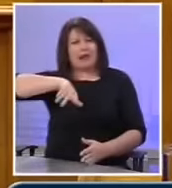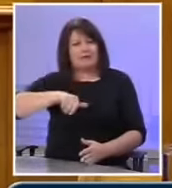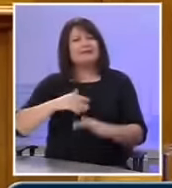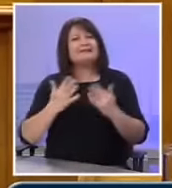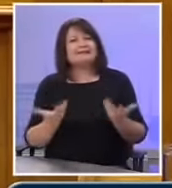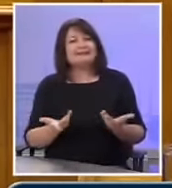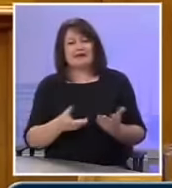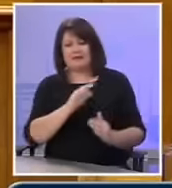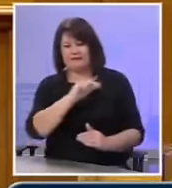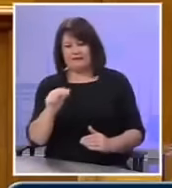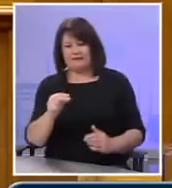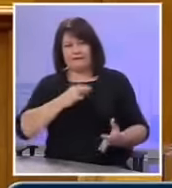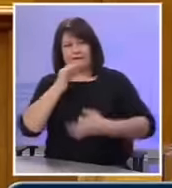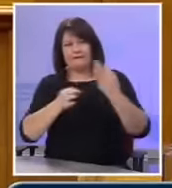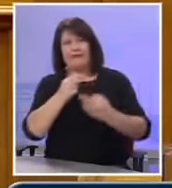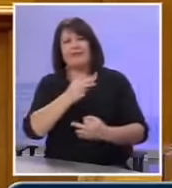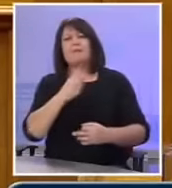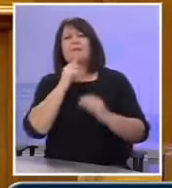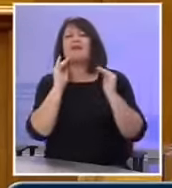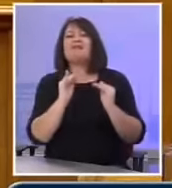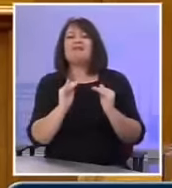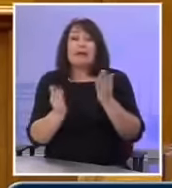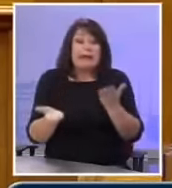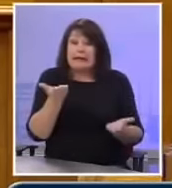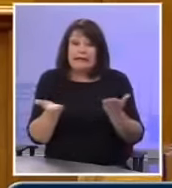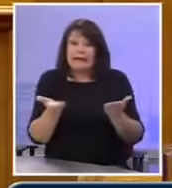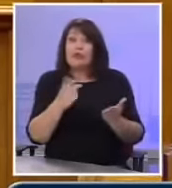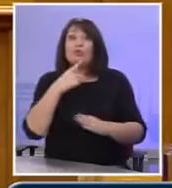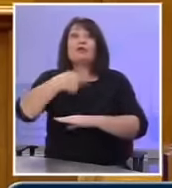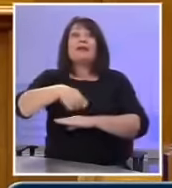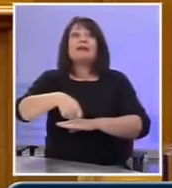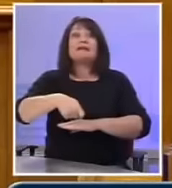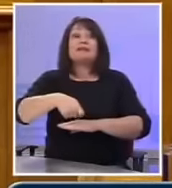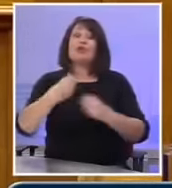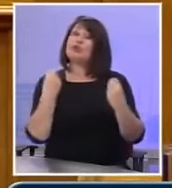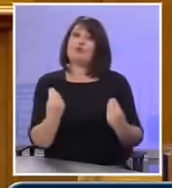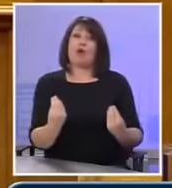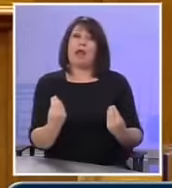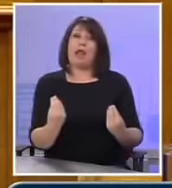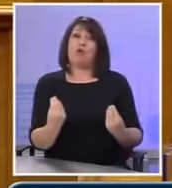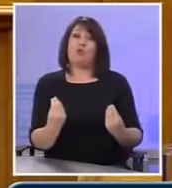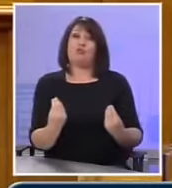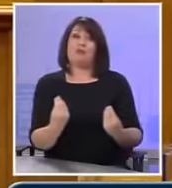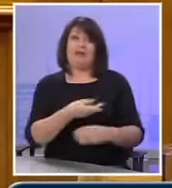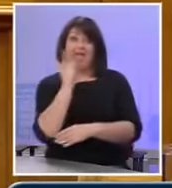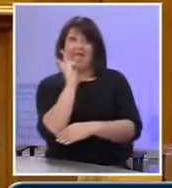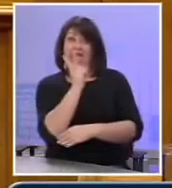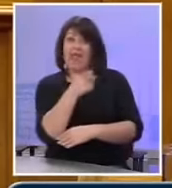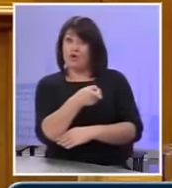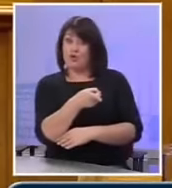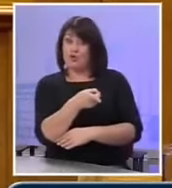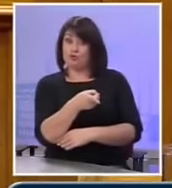επιχείρημα το ίδιο ζήτημα, δίλημα που υπάρχουν στα δικαστήρια τι είναι καλύτερο, ένας ένοχος να